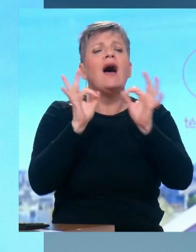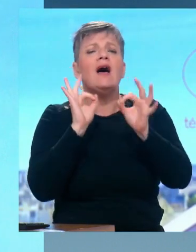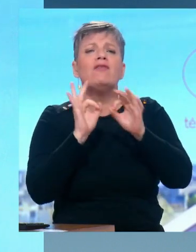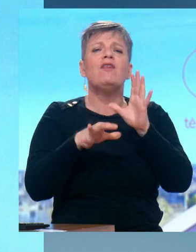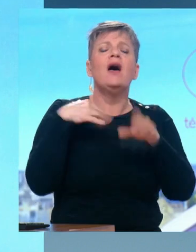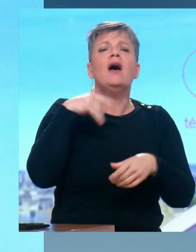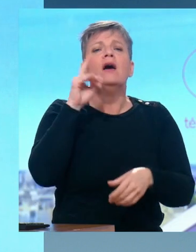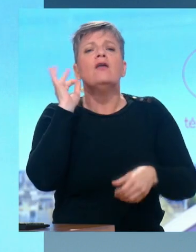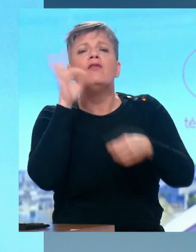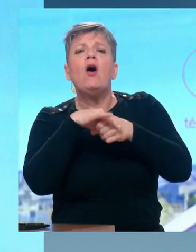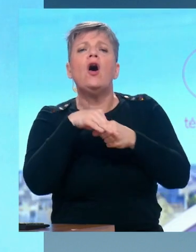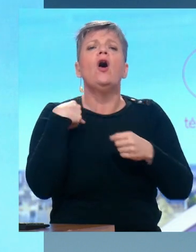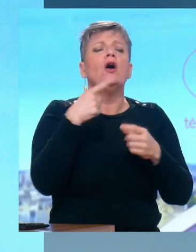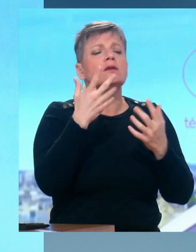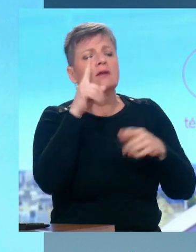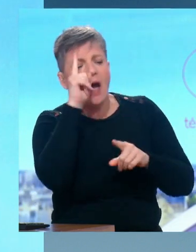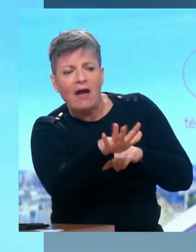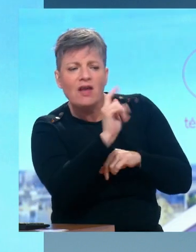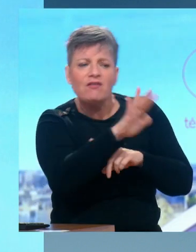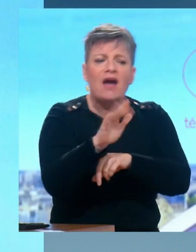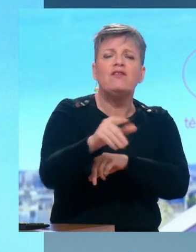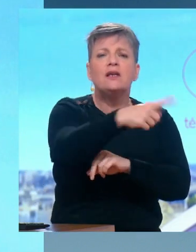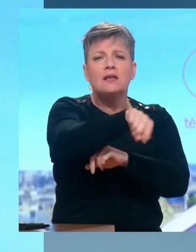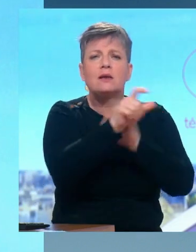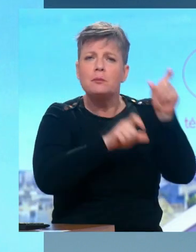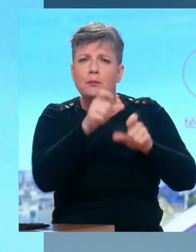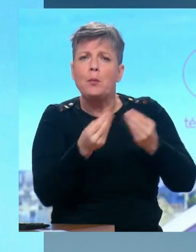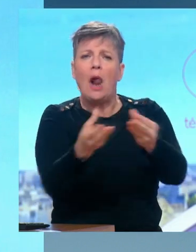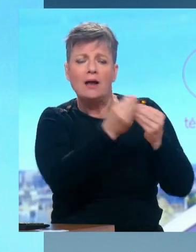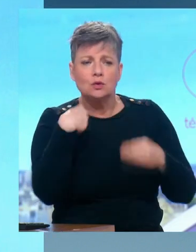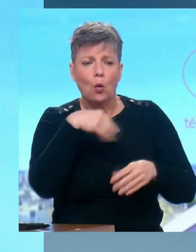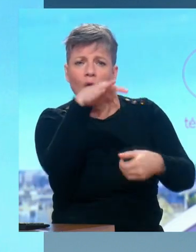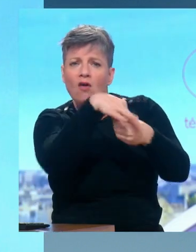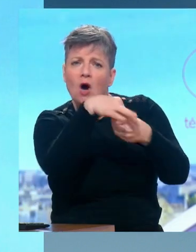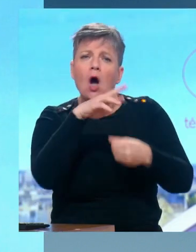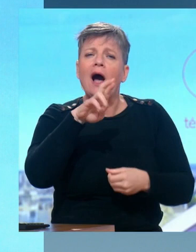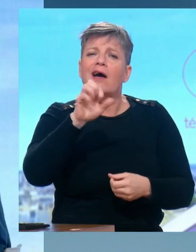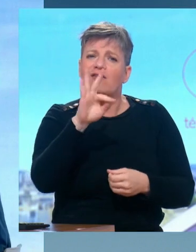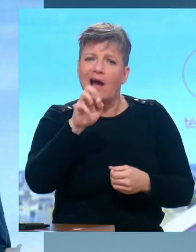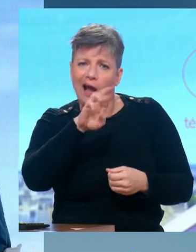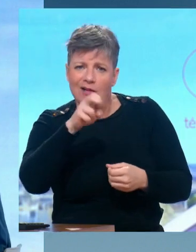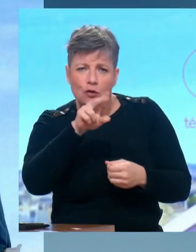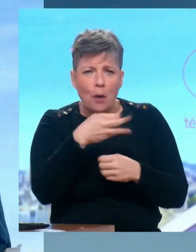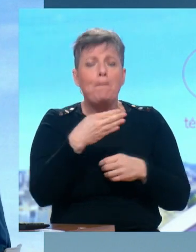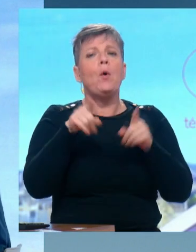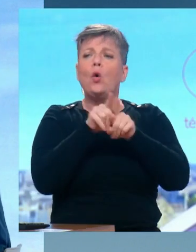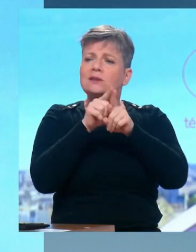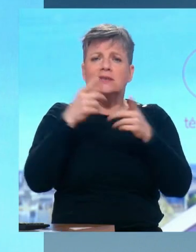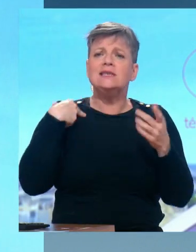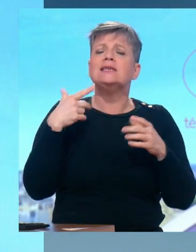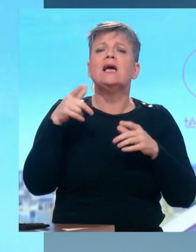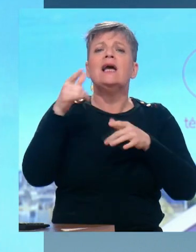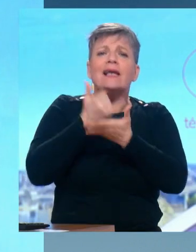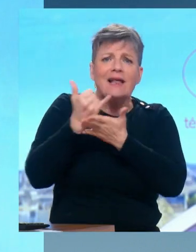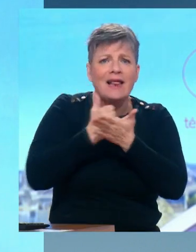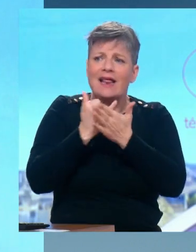des territoires d'outre-mer, où il y a aussi, là, tant de choses à dire de la part de ces habitants de ces différents territoires, où la vie est plus